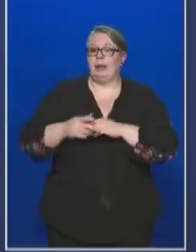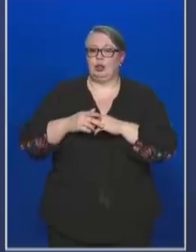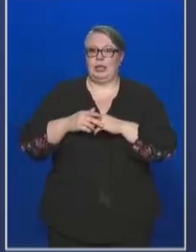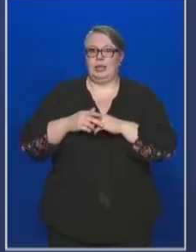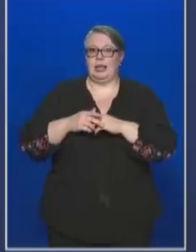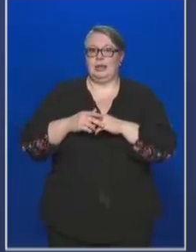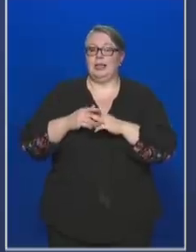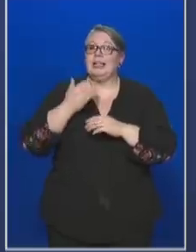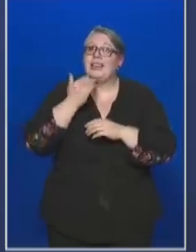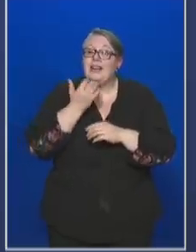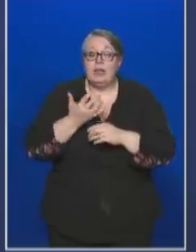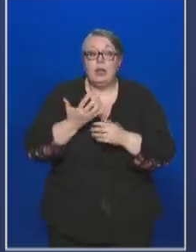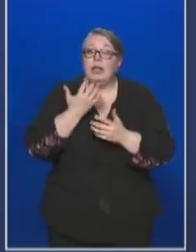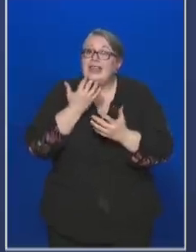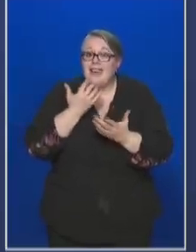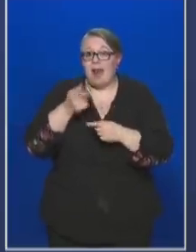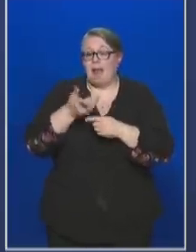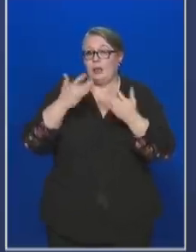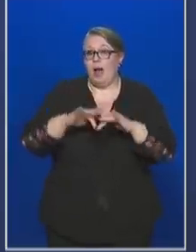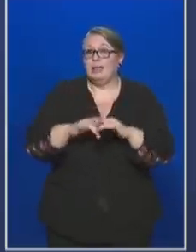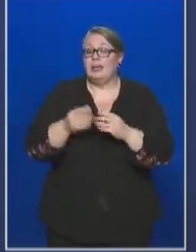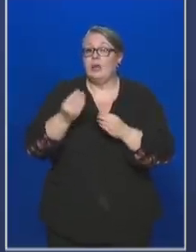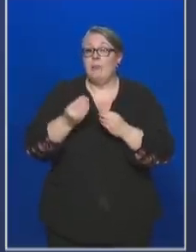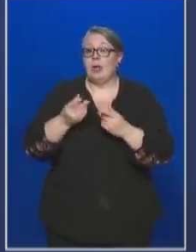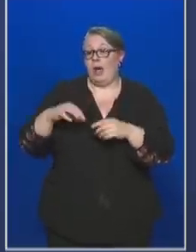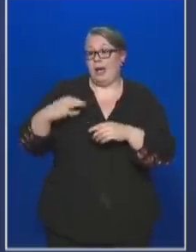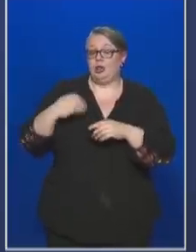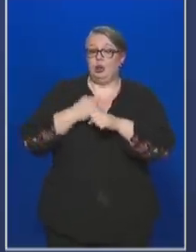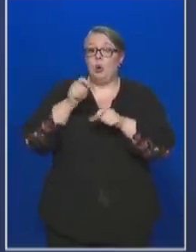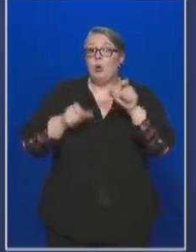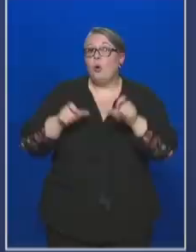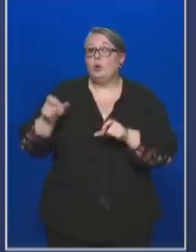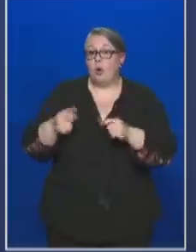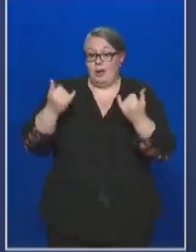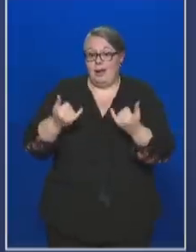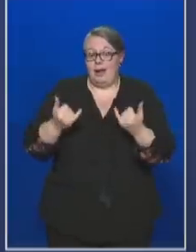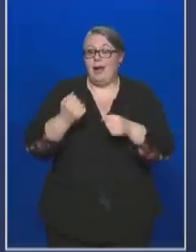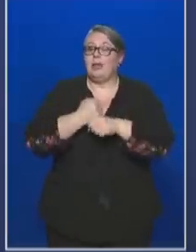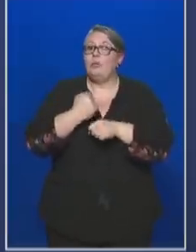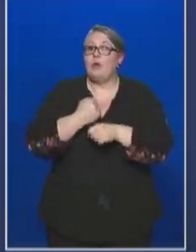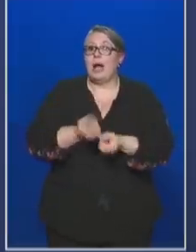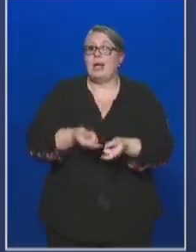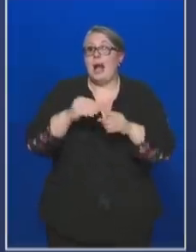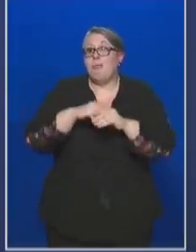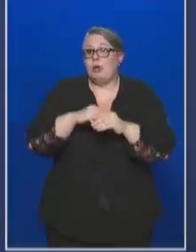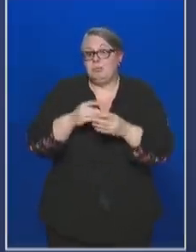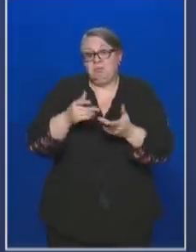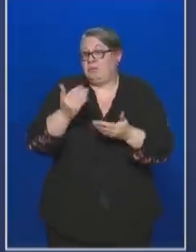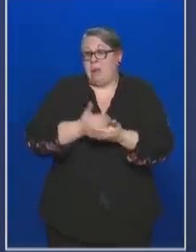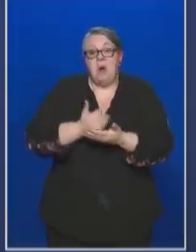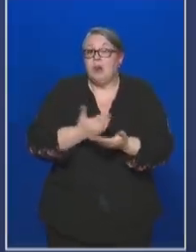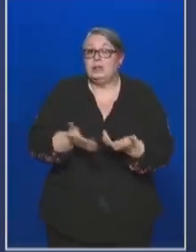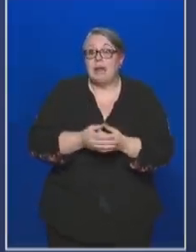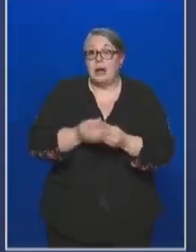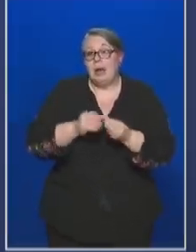készséget kíván meg, amit esetleg az egészségügyi dolgozó a jelenlegi munkájában nem végez,